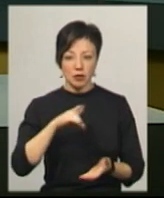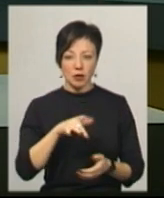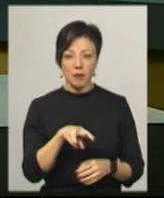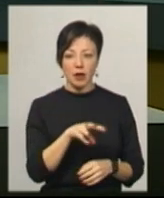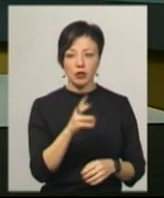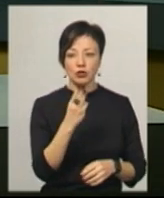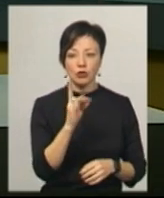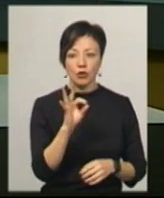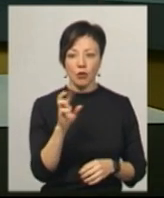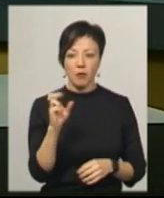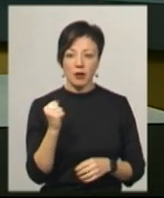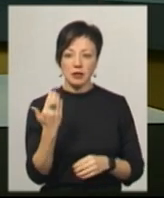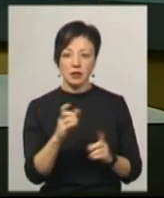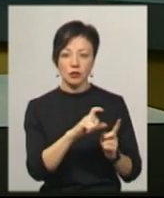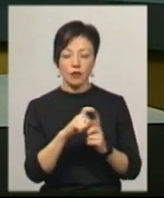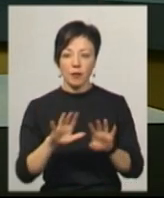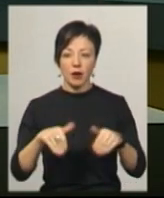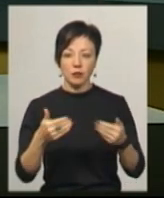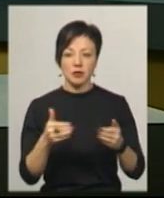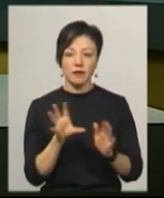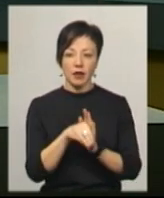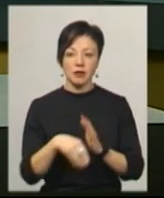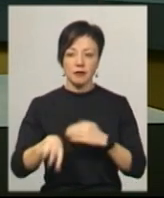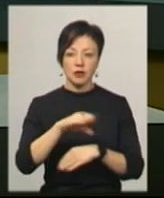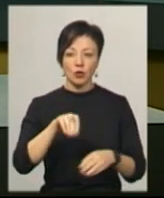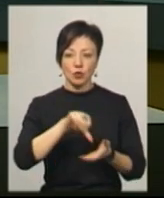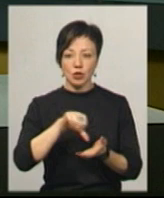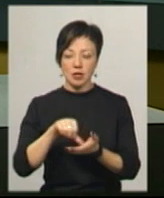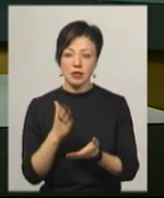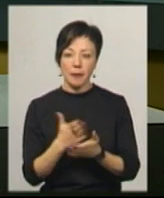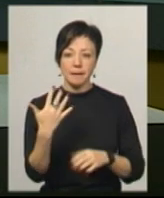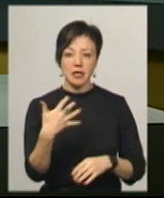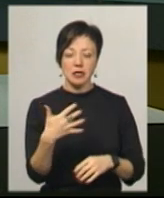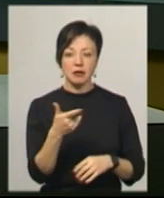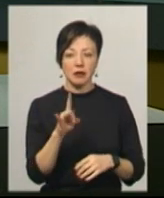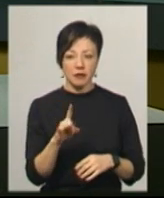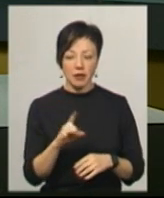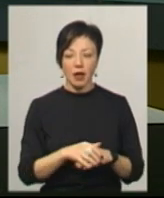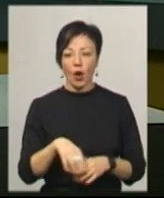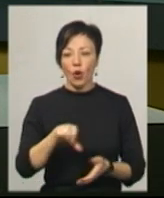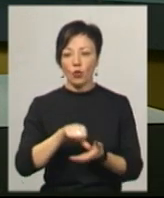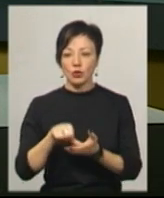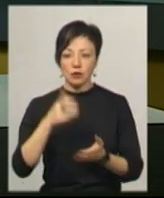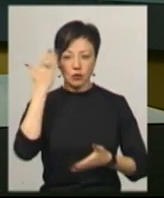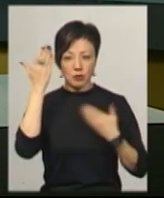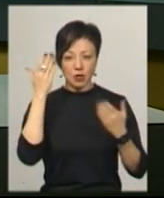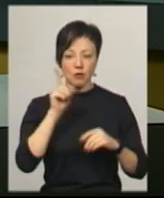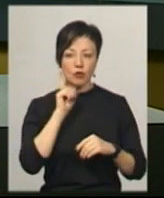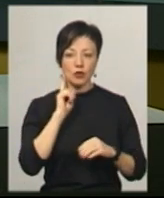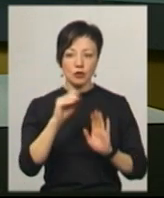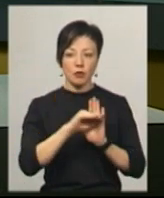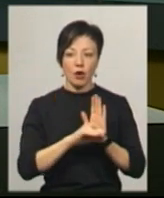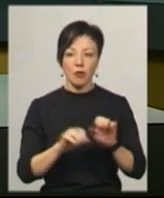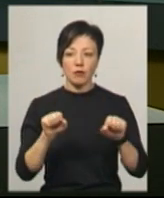Марина Шкроба. За її словами, рекомендаційний внесок для усіх учасників складає 50 гривень. Участь у розважально-молодіжній